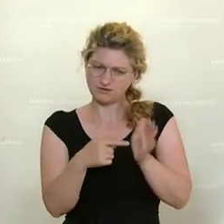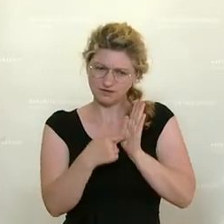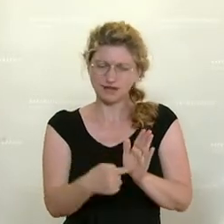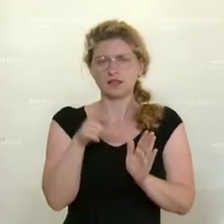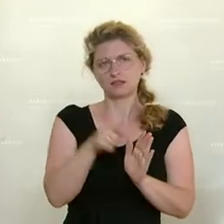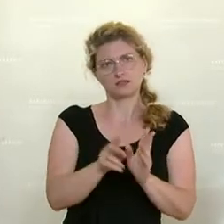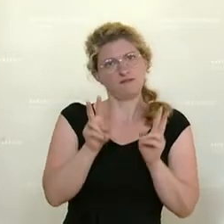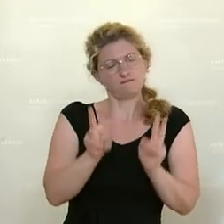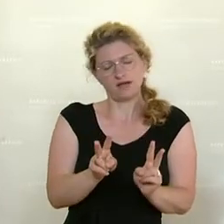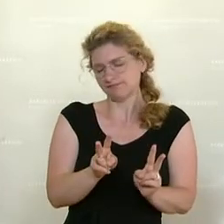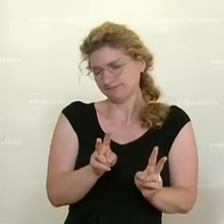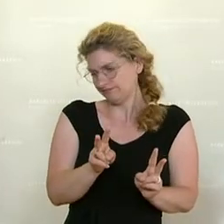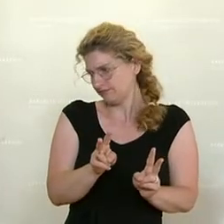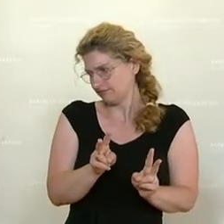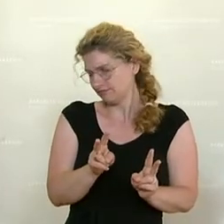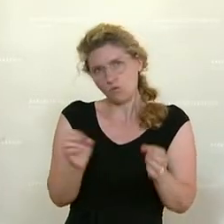Wirklichkeit letztklassig.